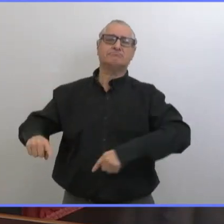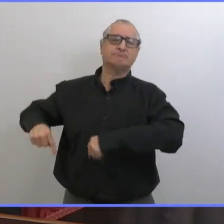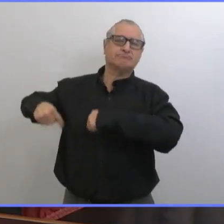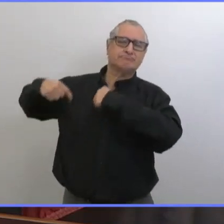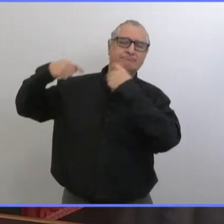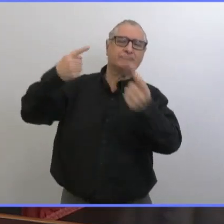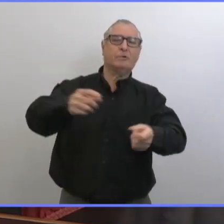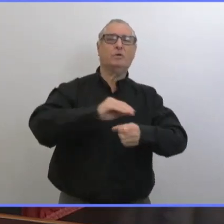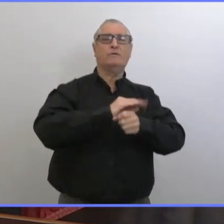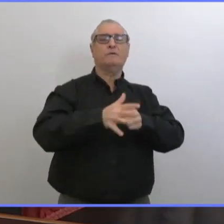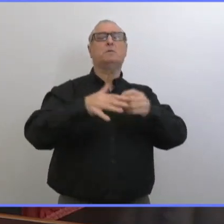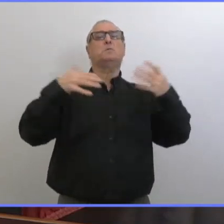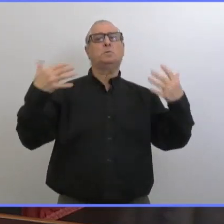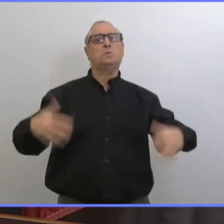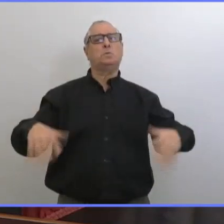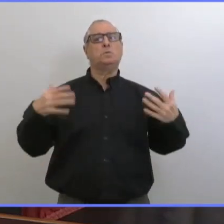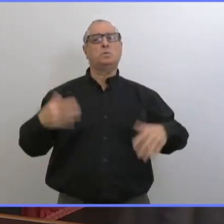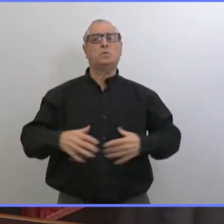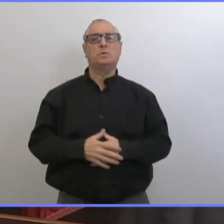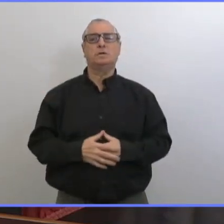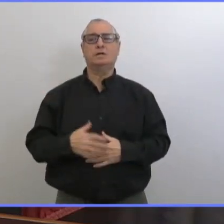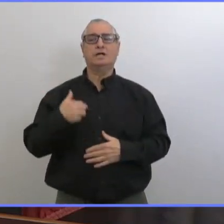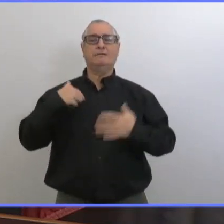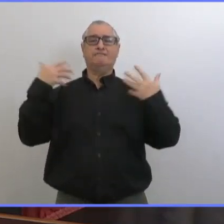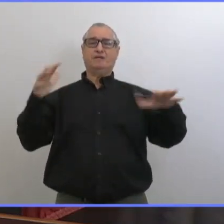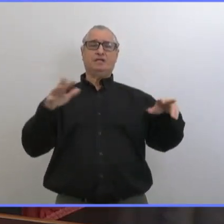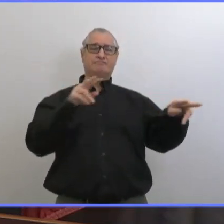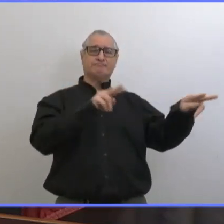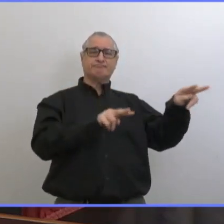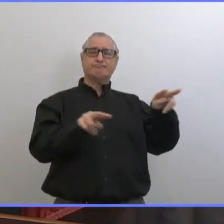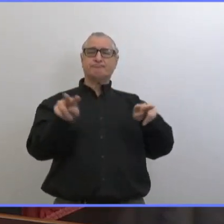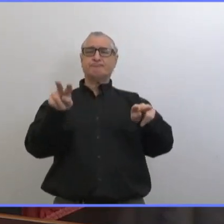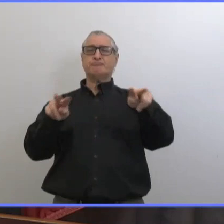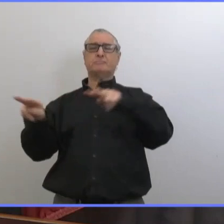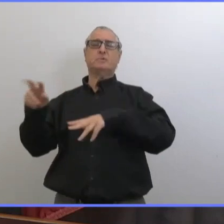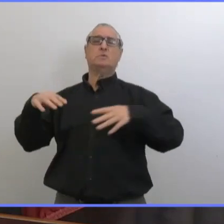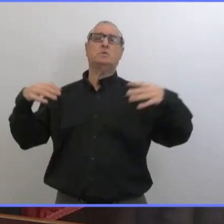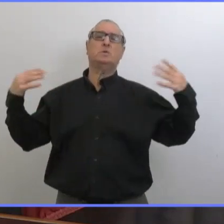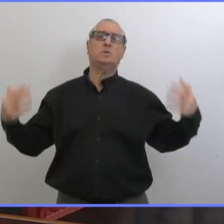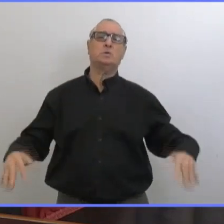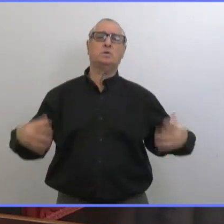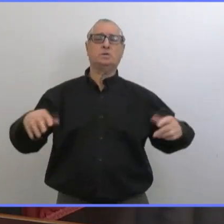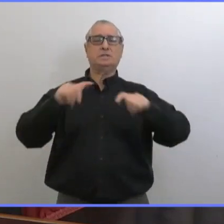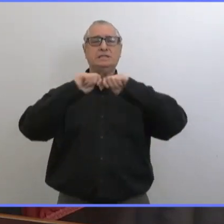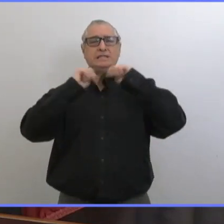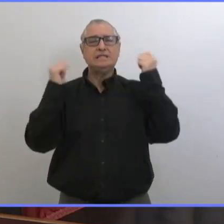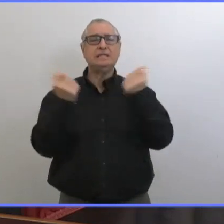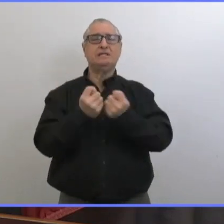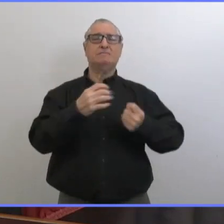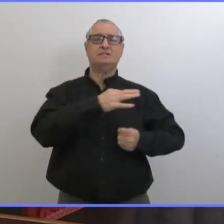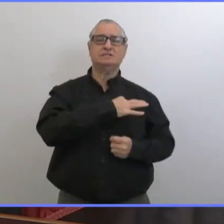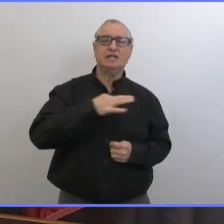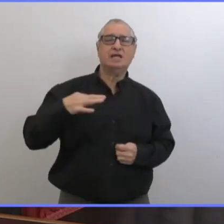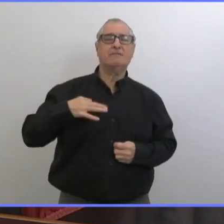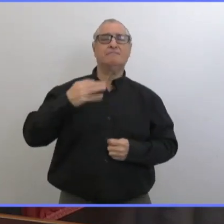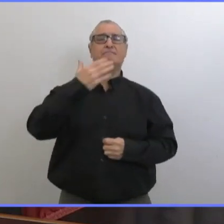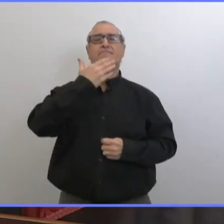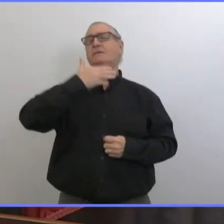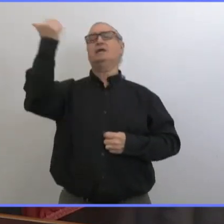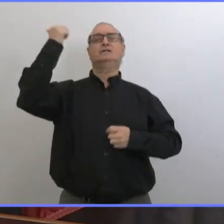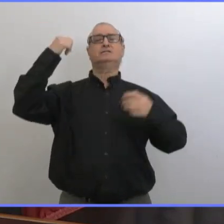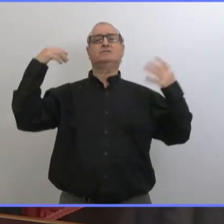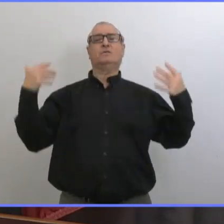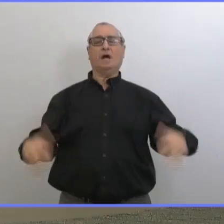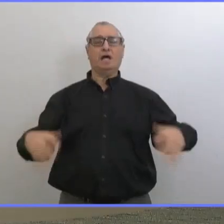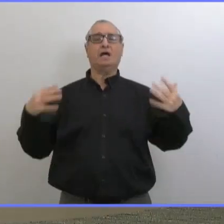C'est vraiment un honneur de voir tout ce que le Manitoba peut offrir quand on travaille tous ensemble